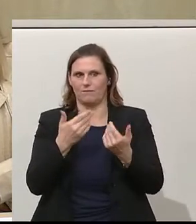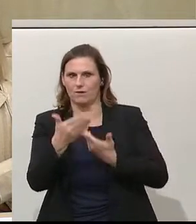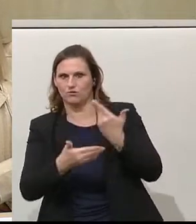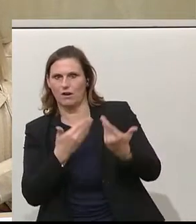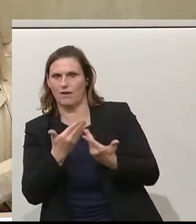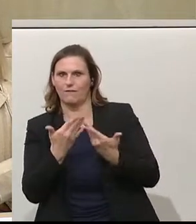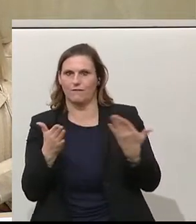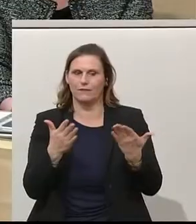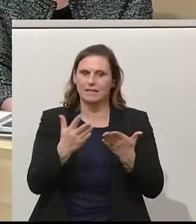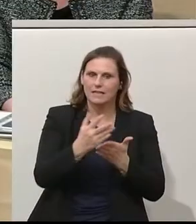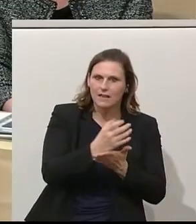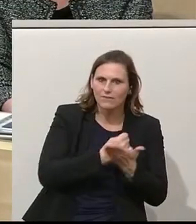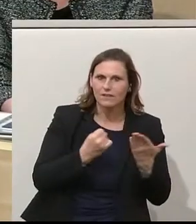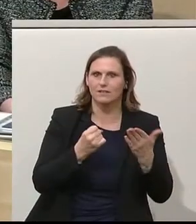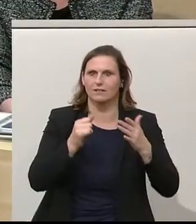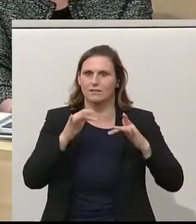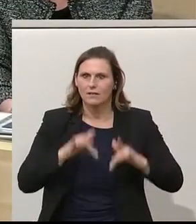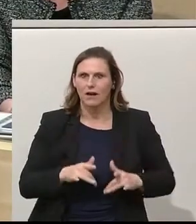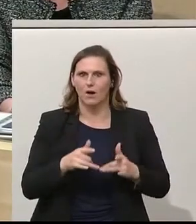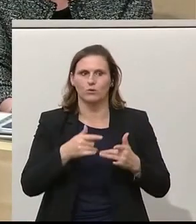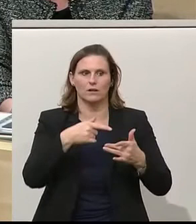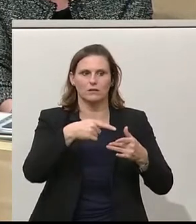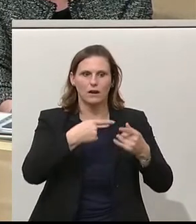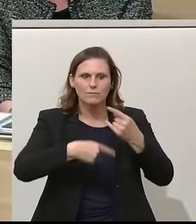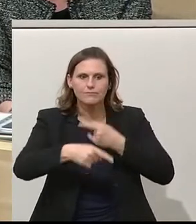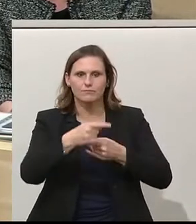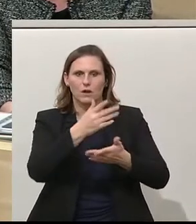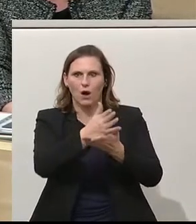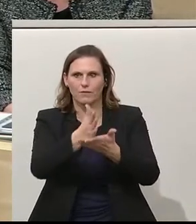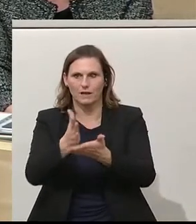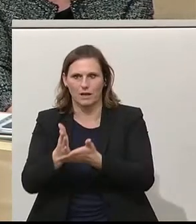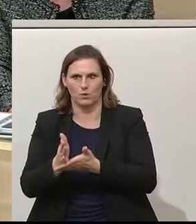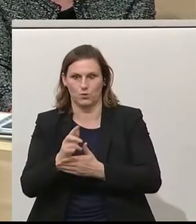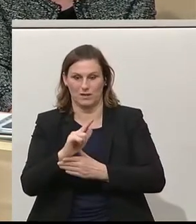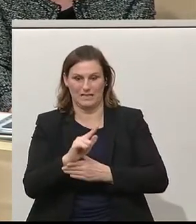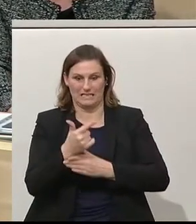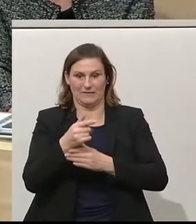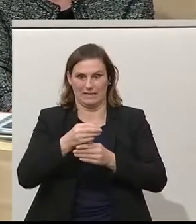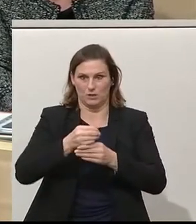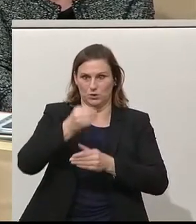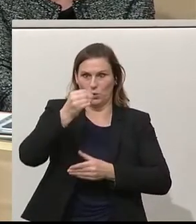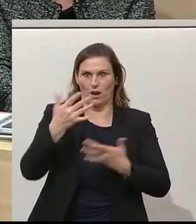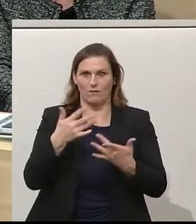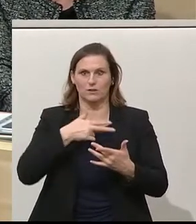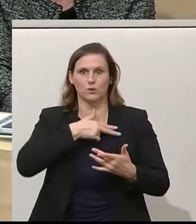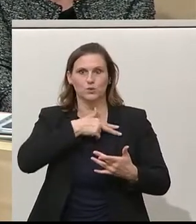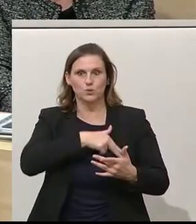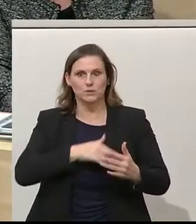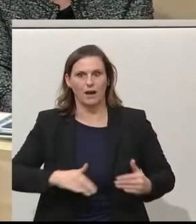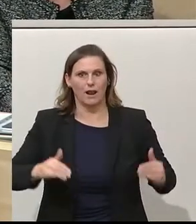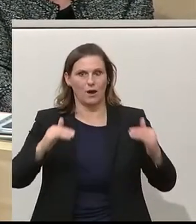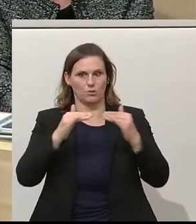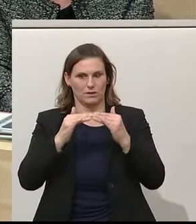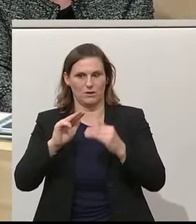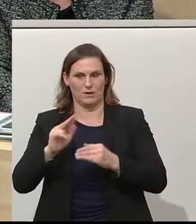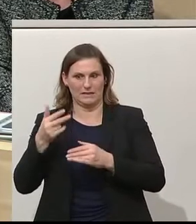die Gewinne erwirtschaftet, die danach umverteilt werden können in die zweite Säule, nämlich den sozialen Ausgleich und die dritte